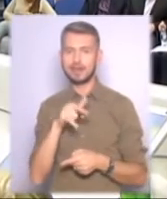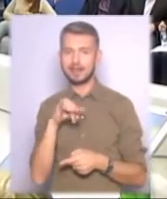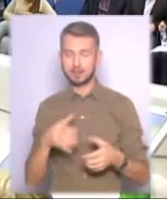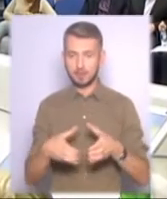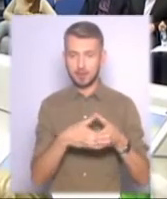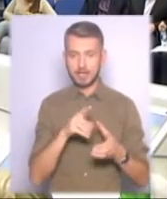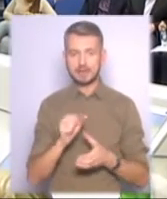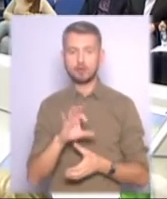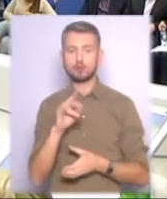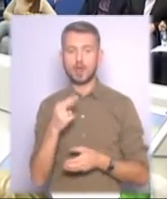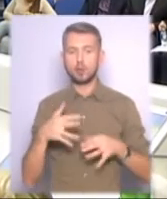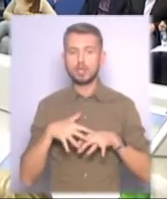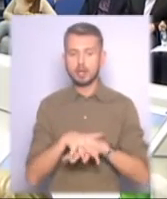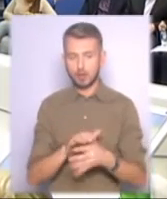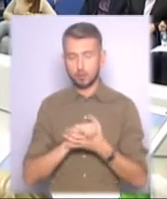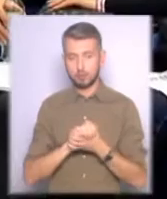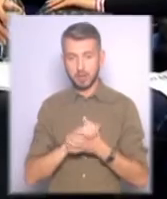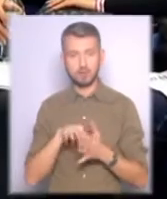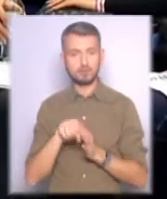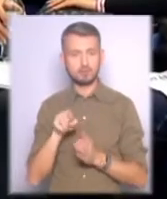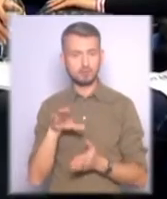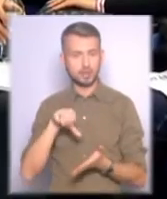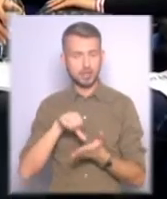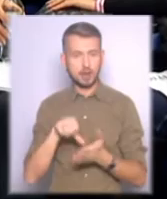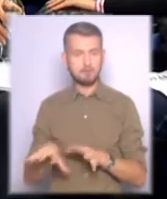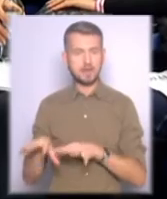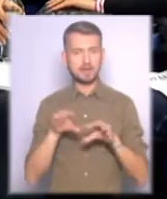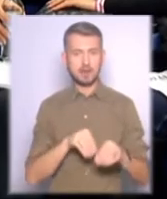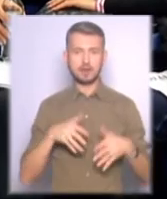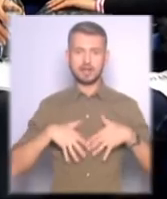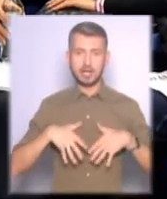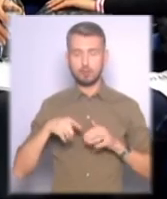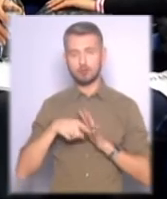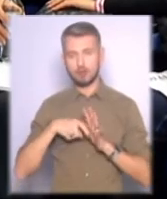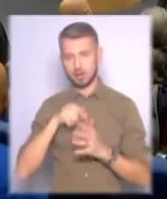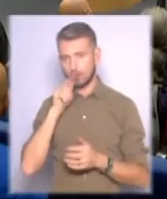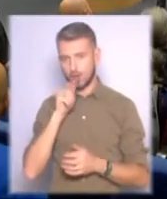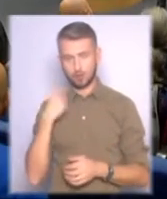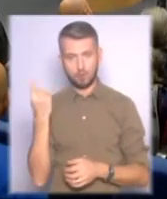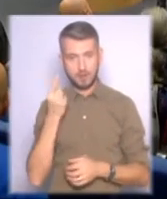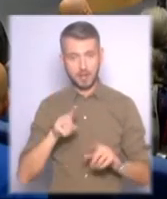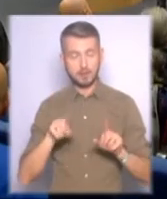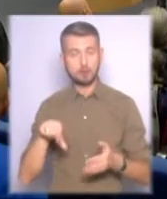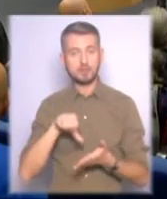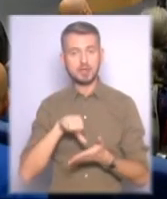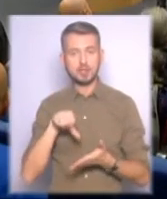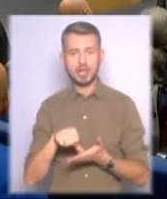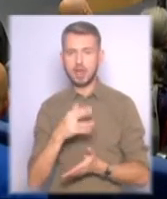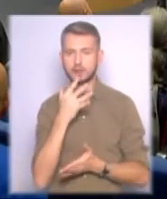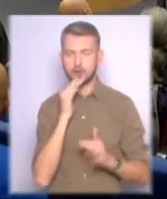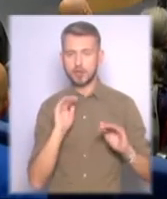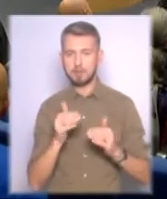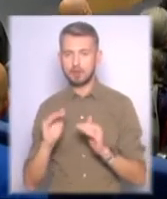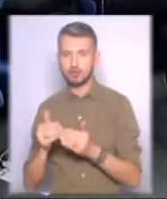інтеграцію та мир. У ній візьмуть участь переселенці з Криму, Донецької та Луганської областей. А також представники етнічних меншин